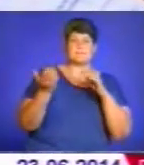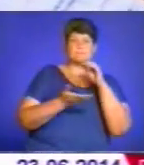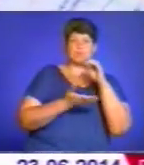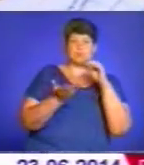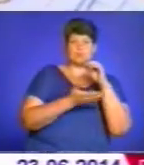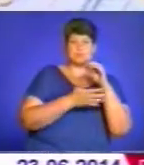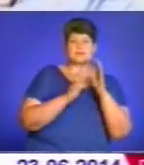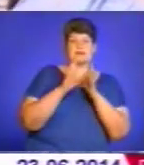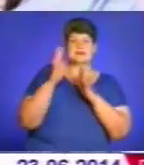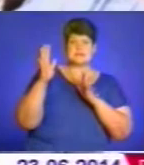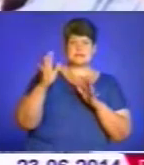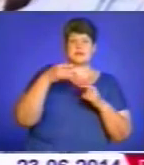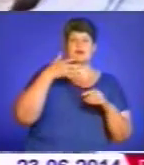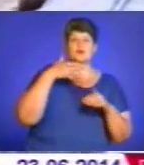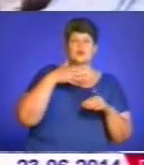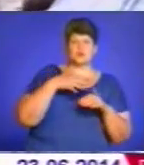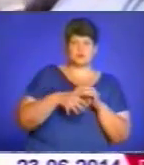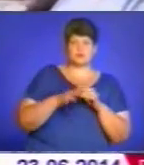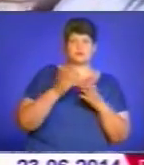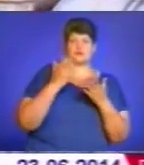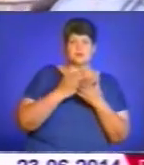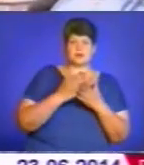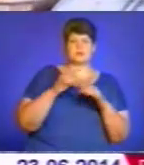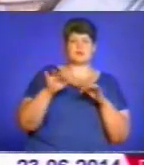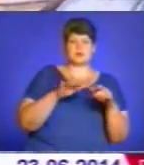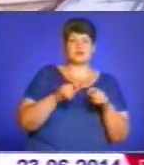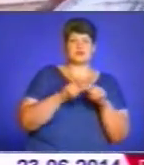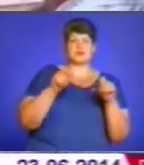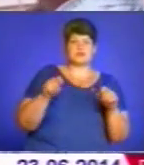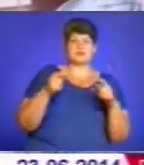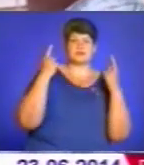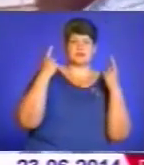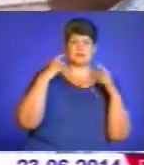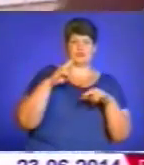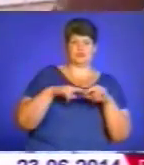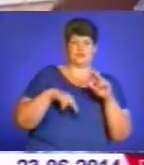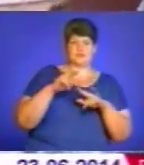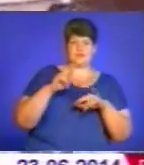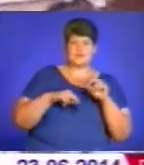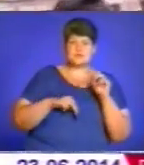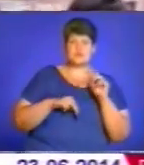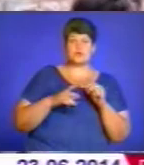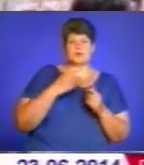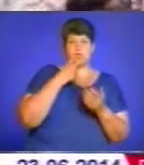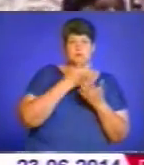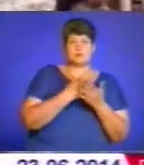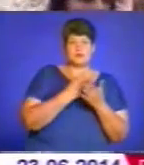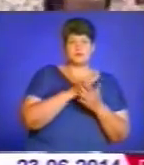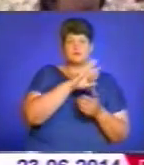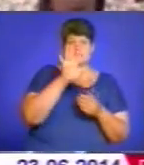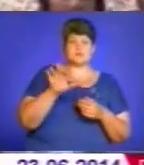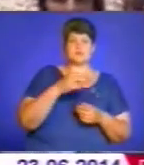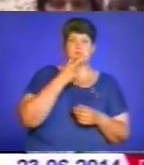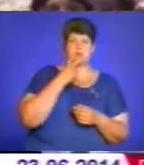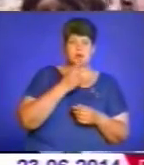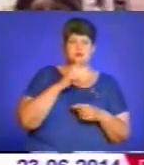немає справи відкритої по капітальному будівництву. Тому що ми всі тут, я думаю, що преса теж це бачить, ми всі бачимо,